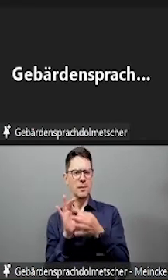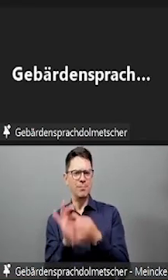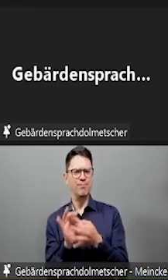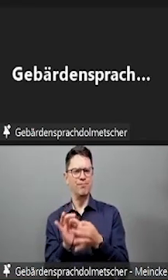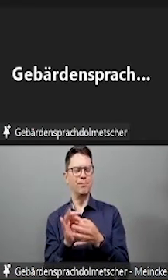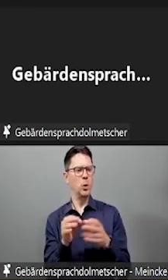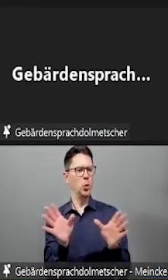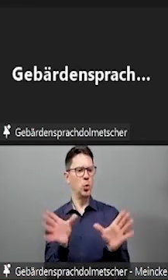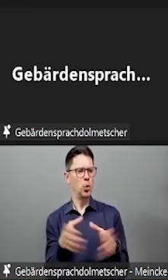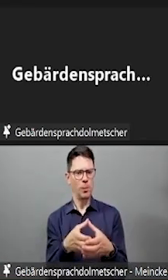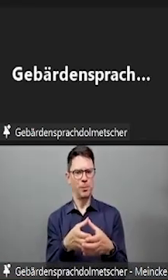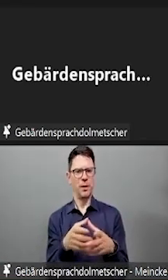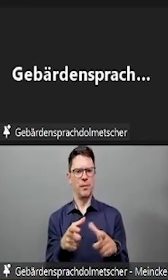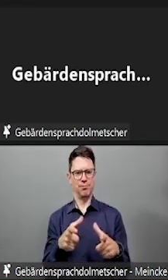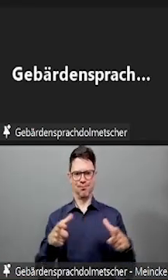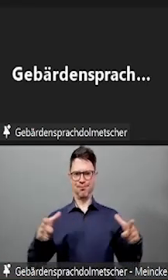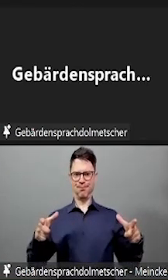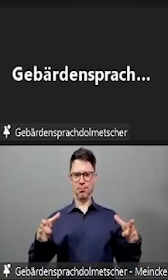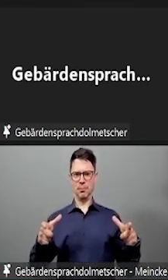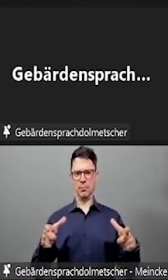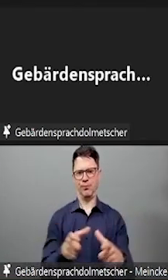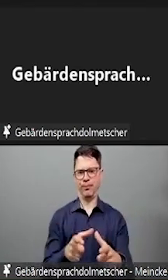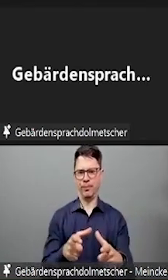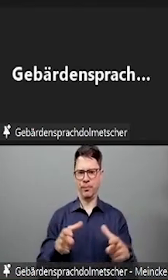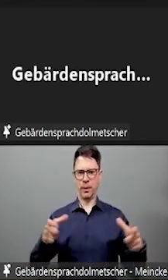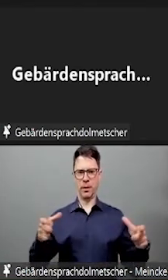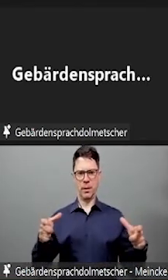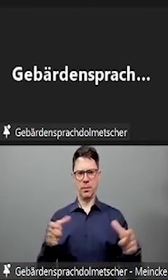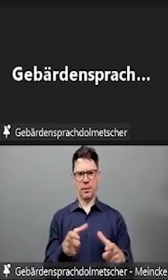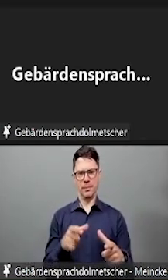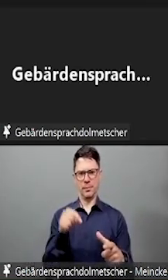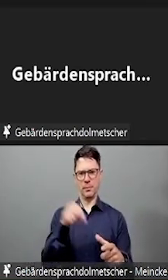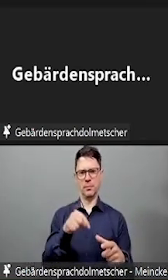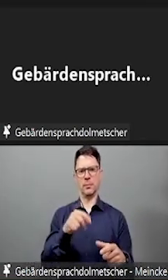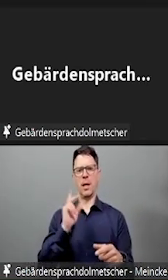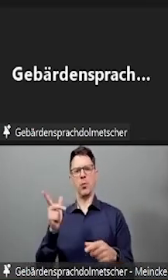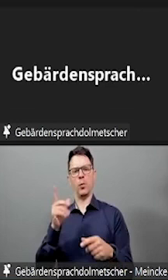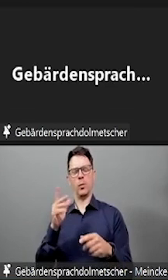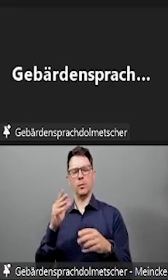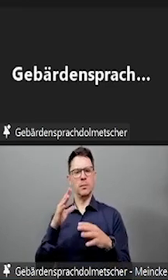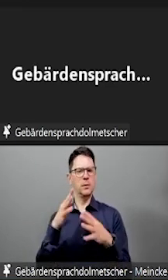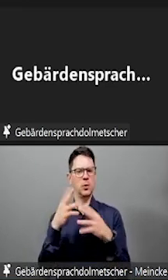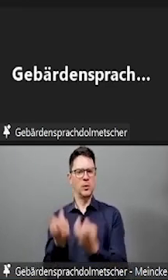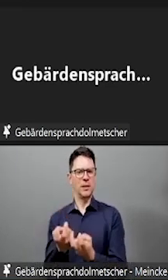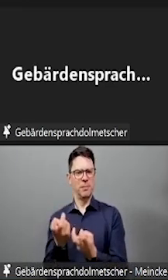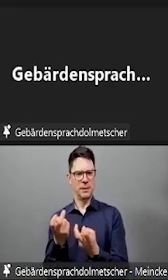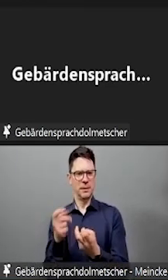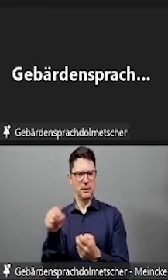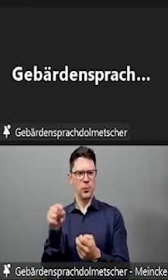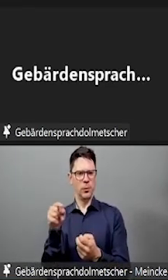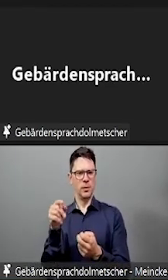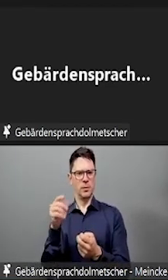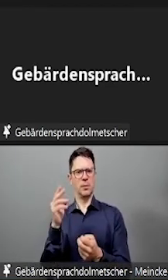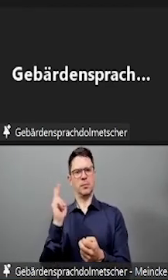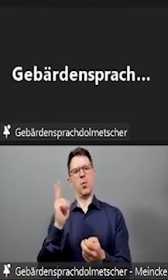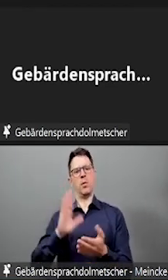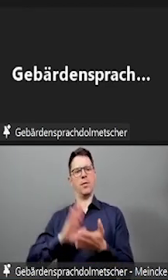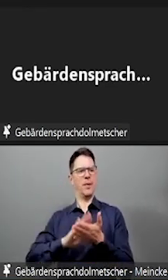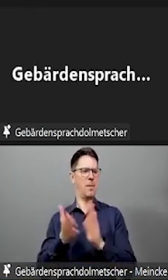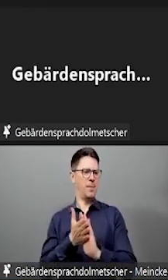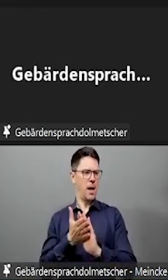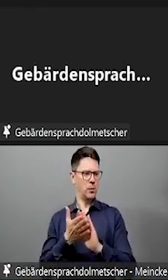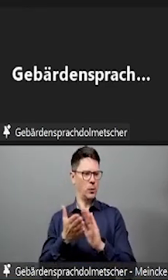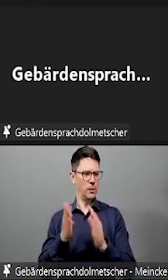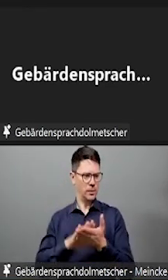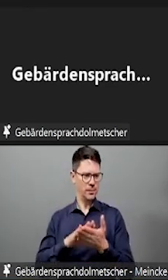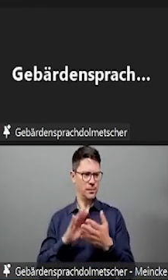Und technische Bedingungen, das hatte ich eben schon gesagt, da geht es einmal um die barrierefreie Gestaltung relevanter Dokumente und aber auch, wenn man jetzt ein Learn-Management-System